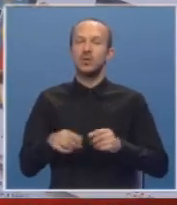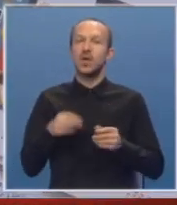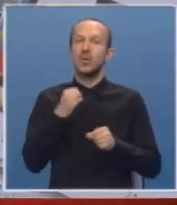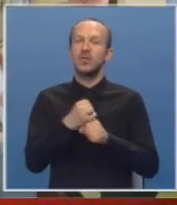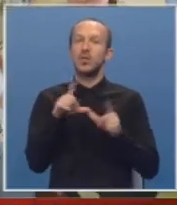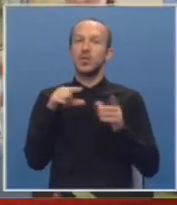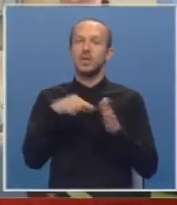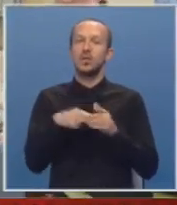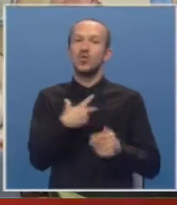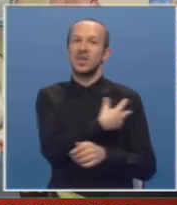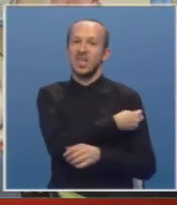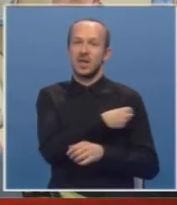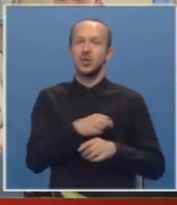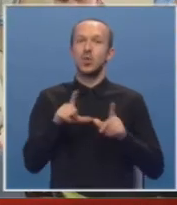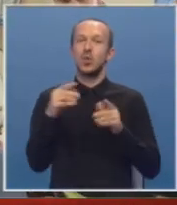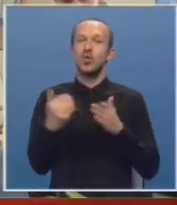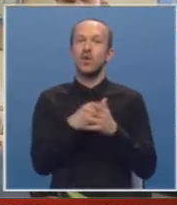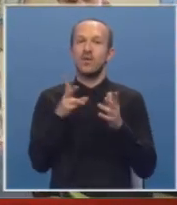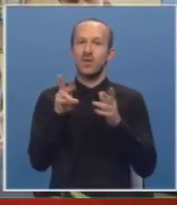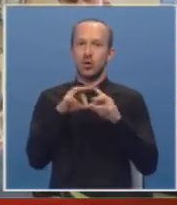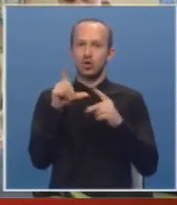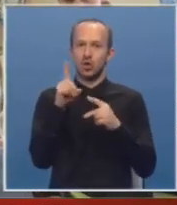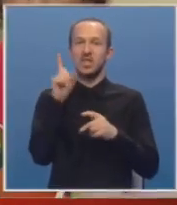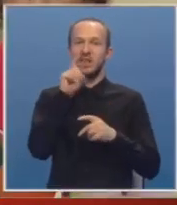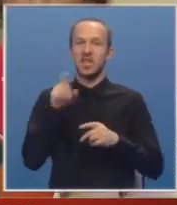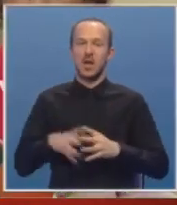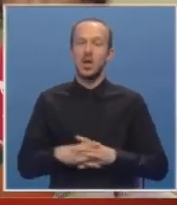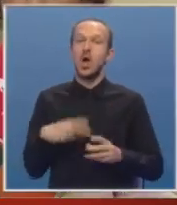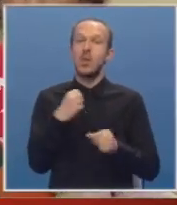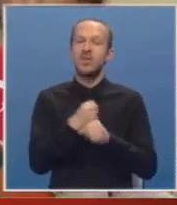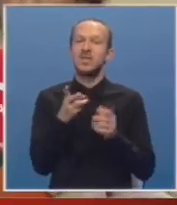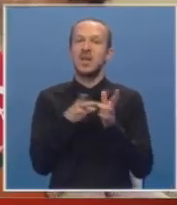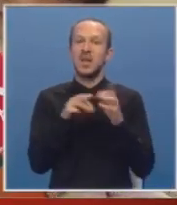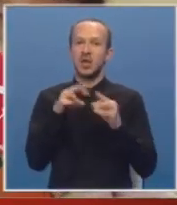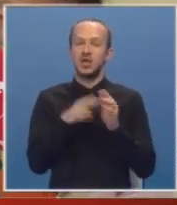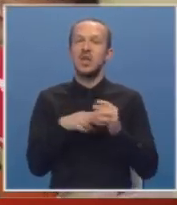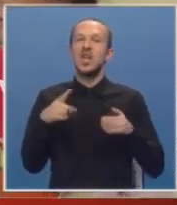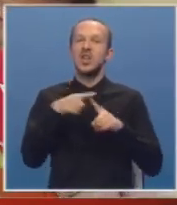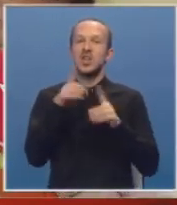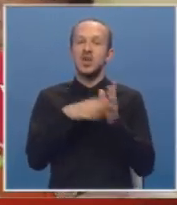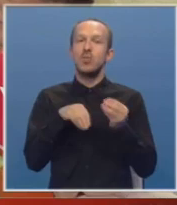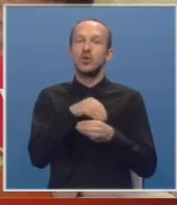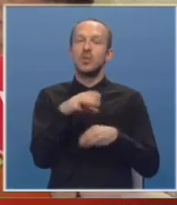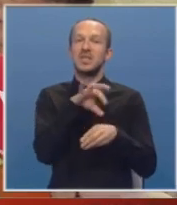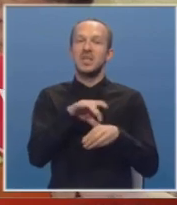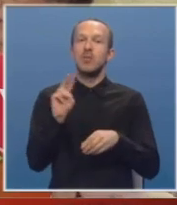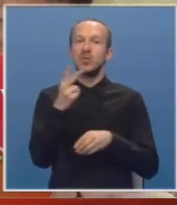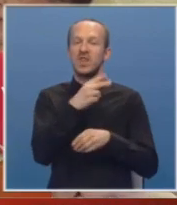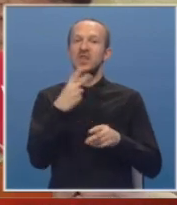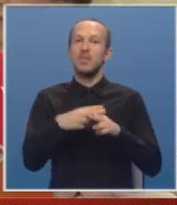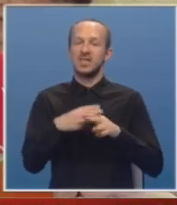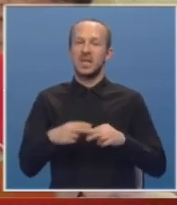obavljaće se u Centru za vakcinaciju u Novoj Varoši svaki dan. Obavljaće se na način da će tim ovi porodične medicine pozivati